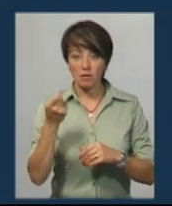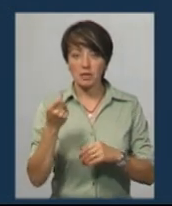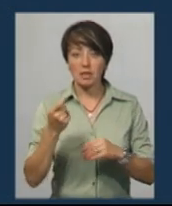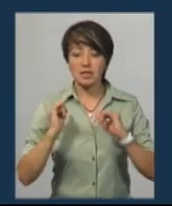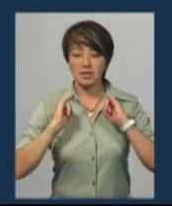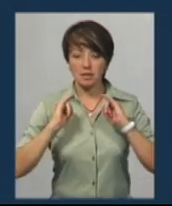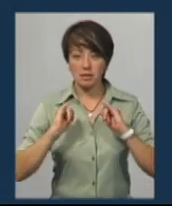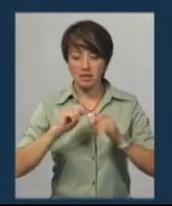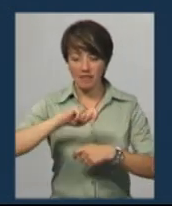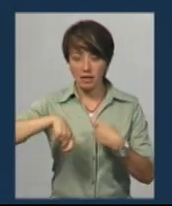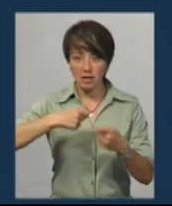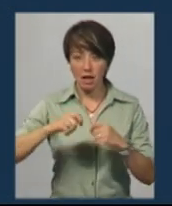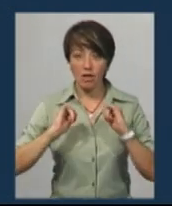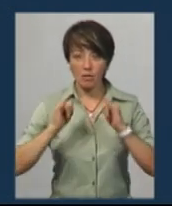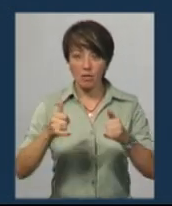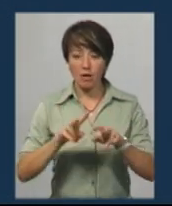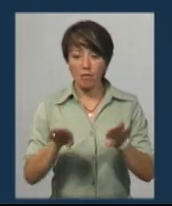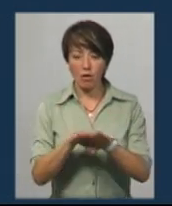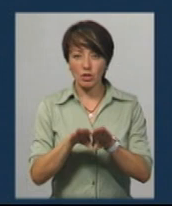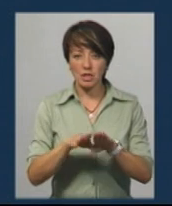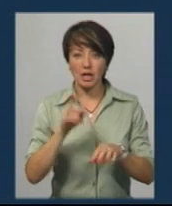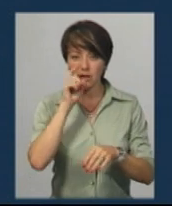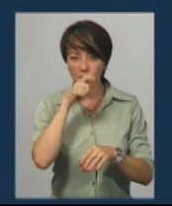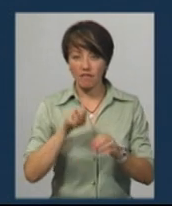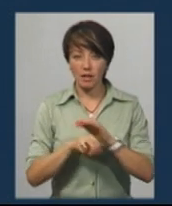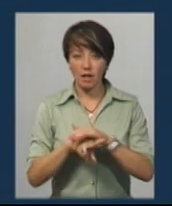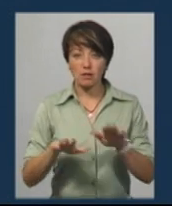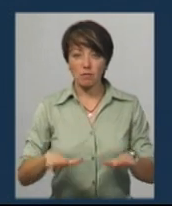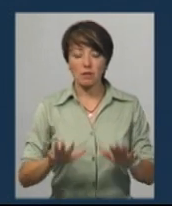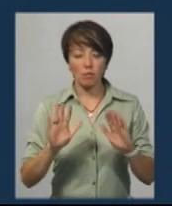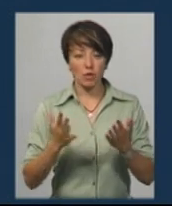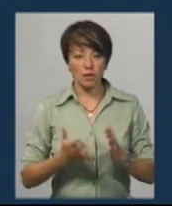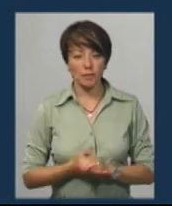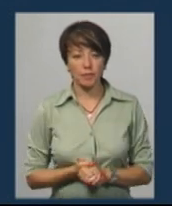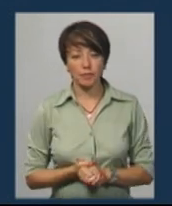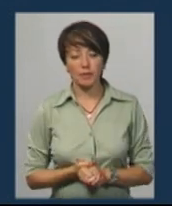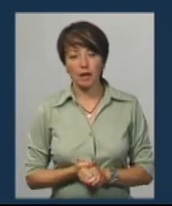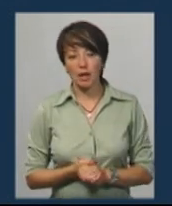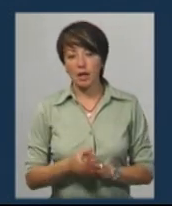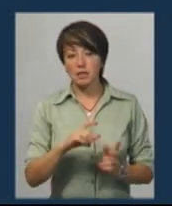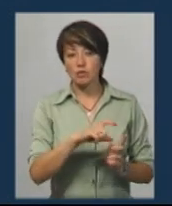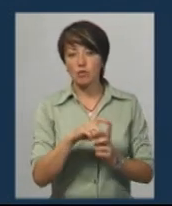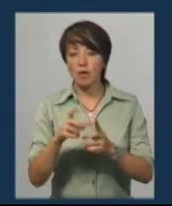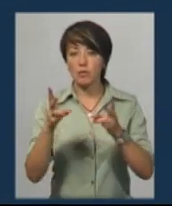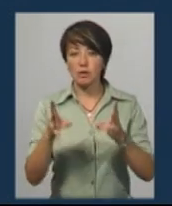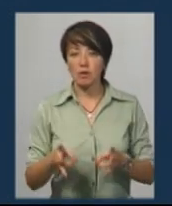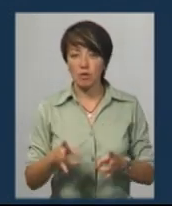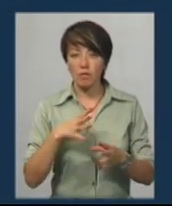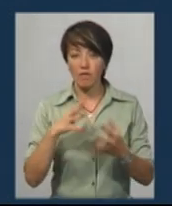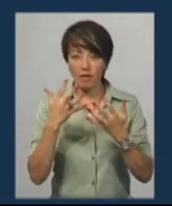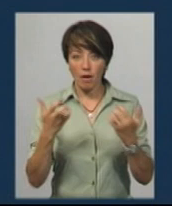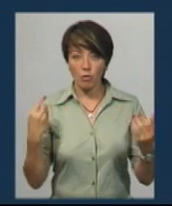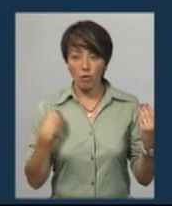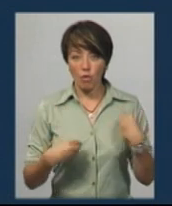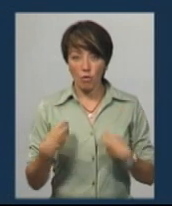хімічною речовиною, яка дуже схожа на кислоту, і після цього втекла з місця події. За словами потерпілої, злоумисник був у темному